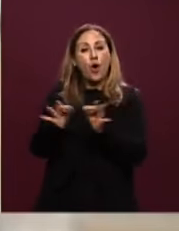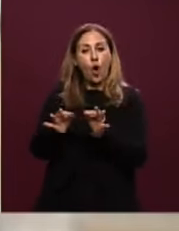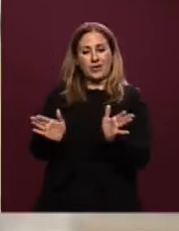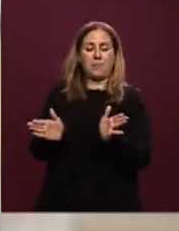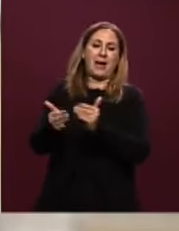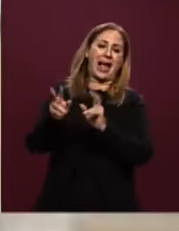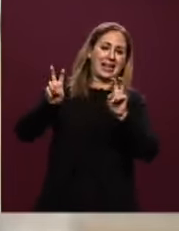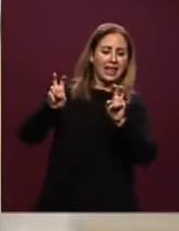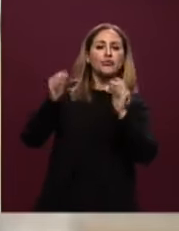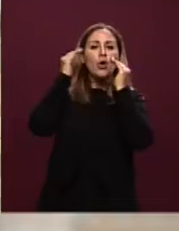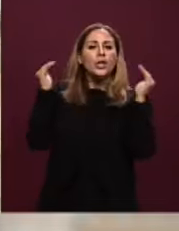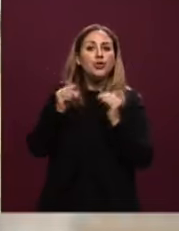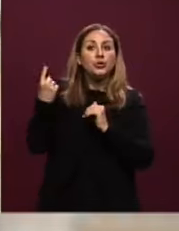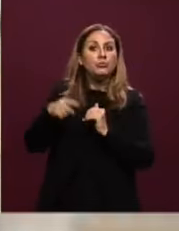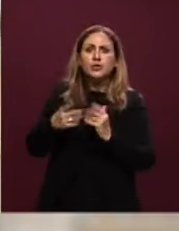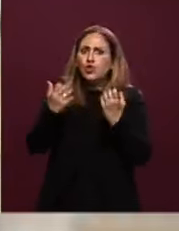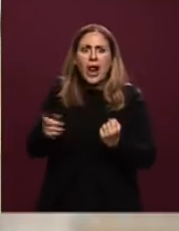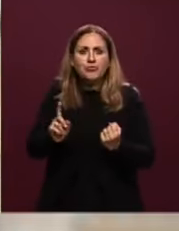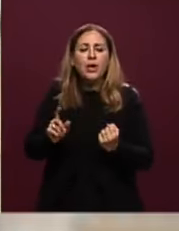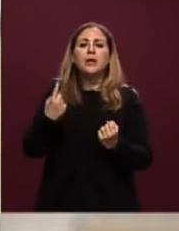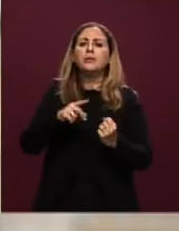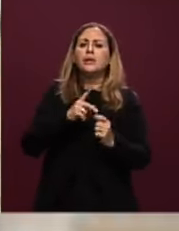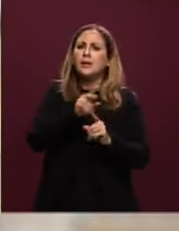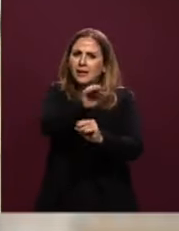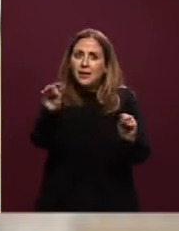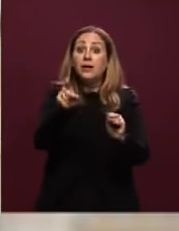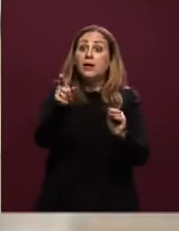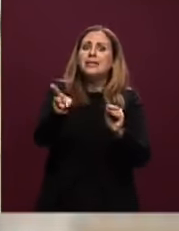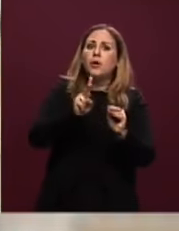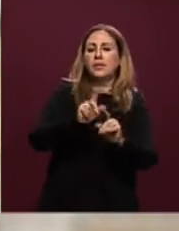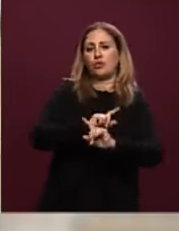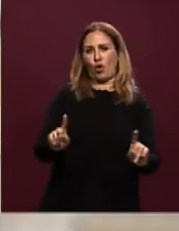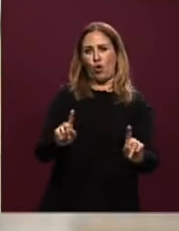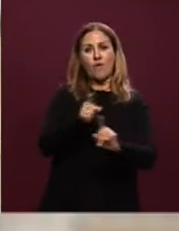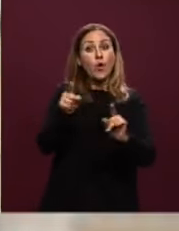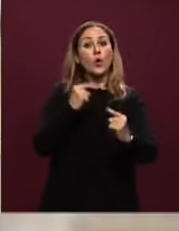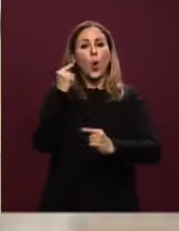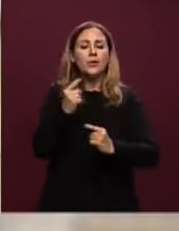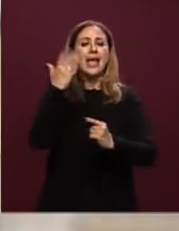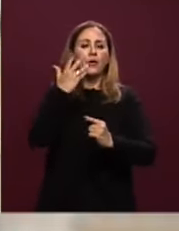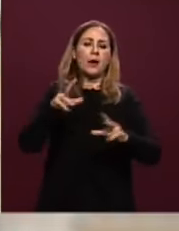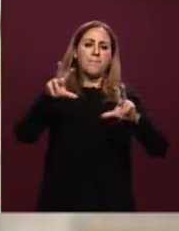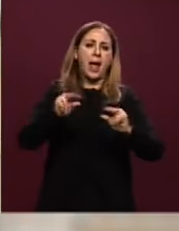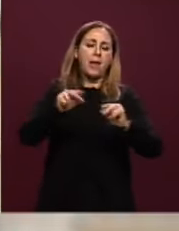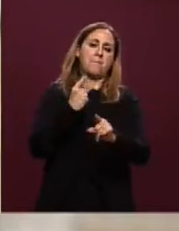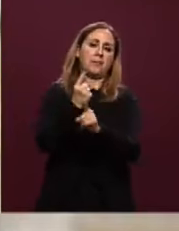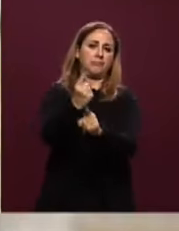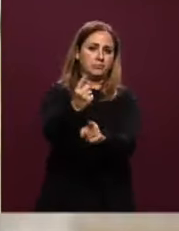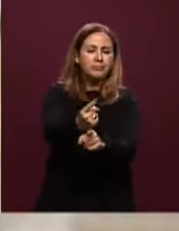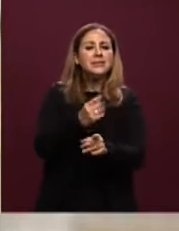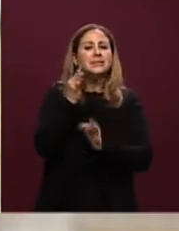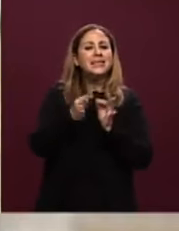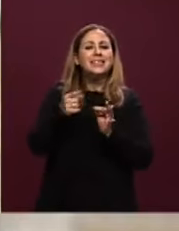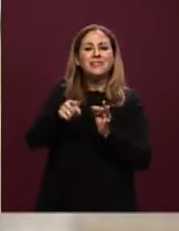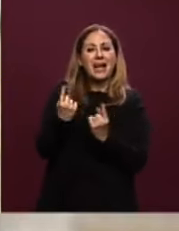E la risposta è no. E quindi continuate nell'errore che è stato fatto in tutti questi anni. Non trasformare il